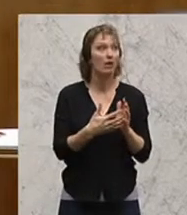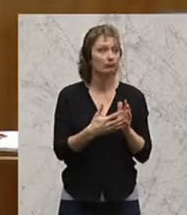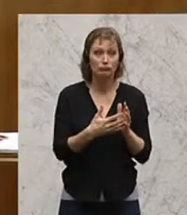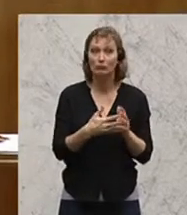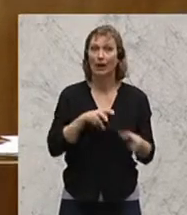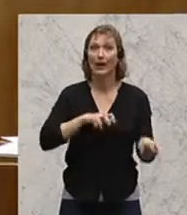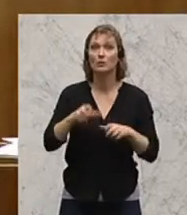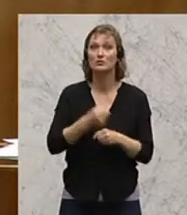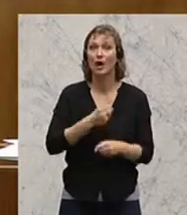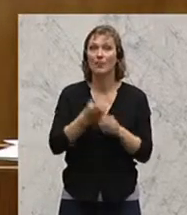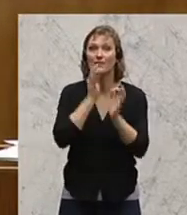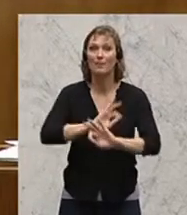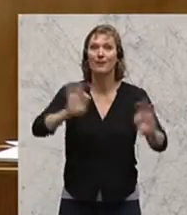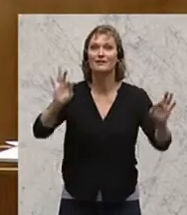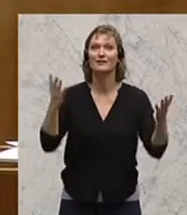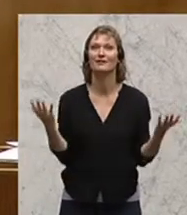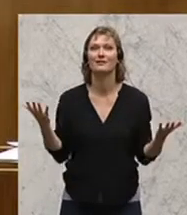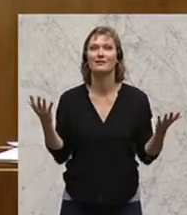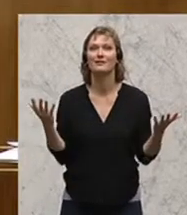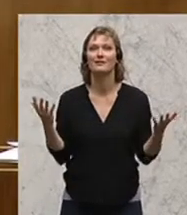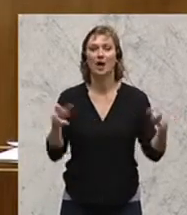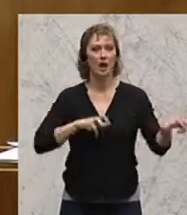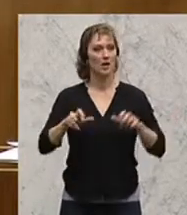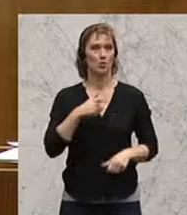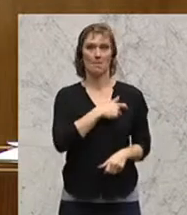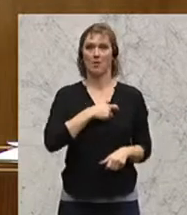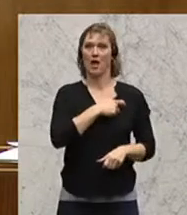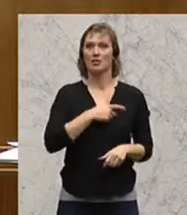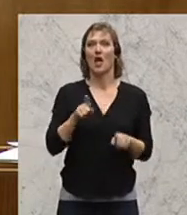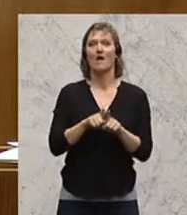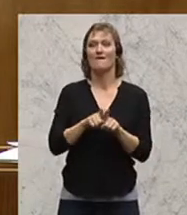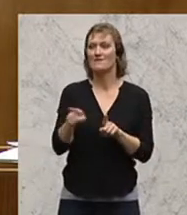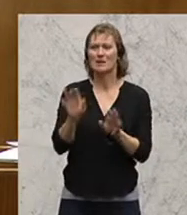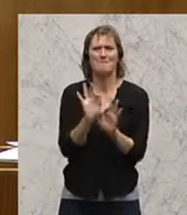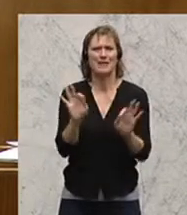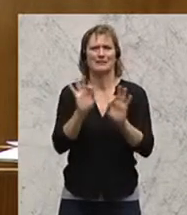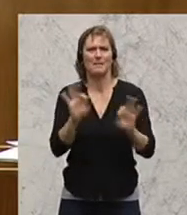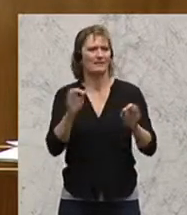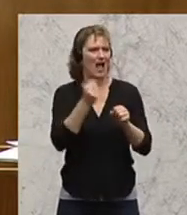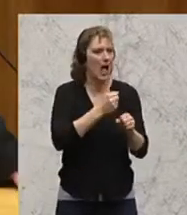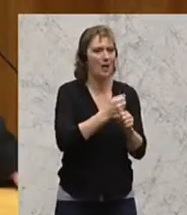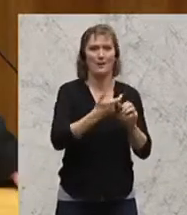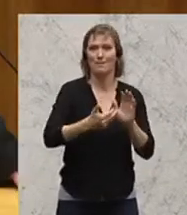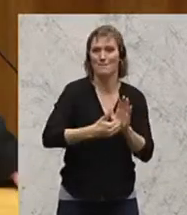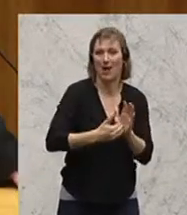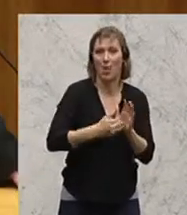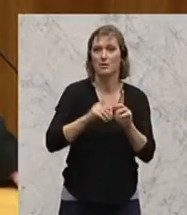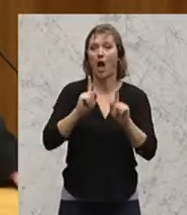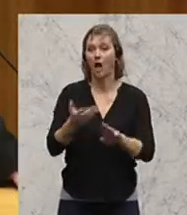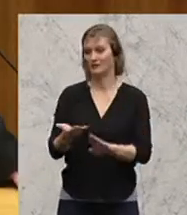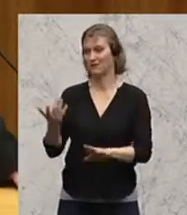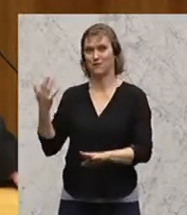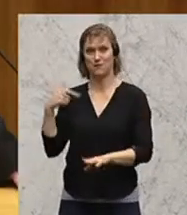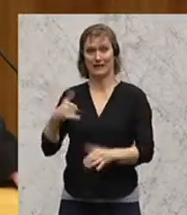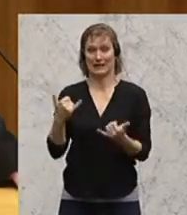Regierungsarbeit. Und Regierungsparteien waren noch selten so auf bessere Regierungsarbeit angewiesen, wie das